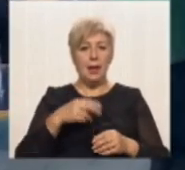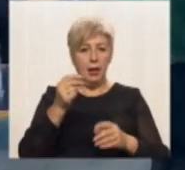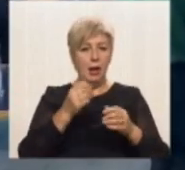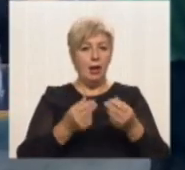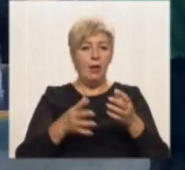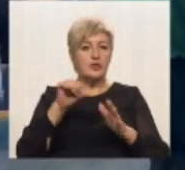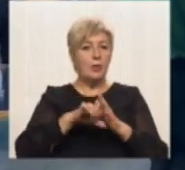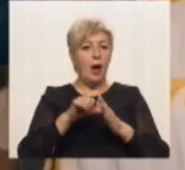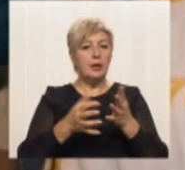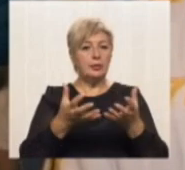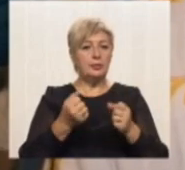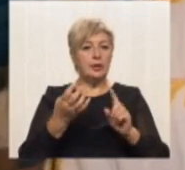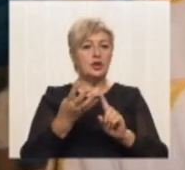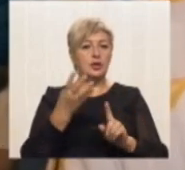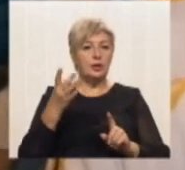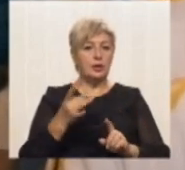змаганнях бере участь вчетверте.